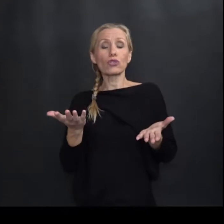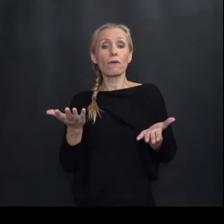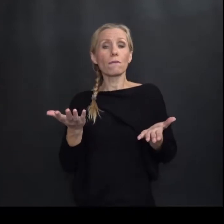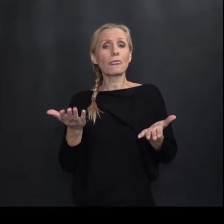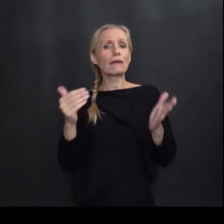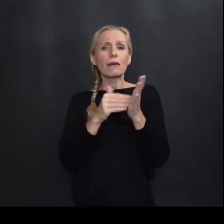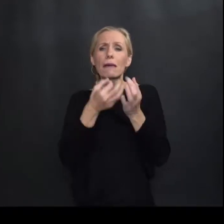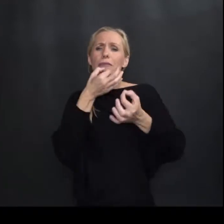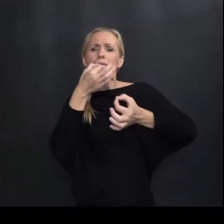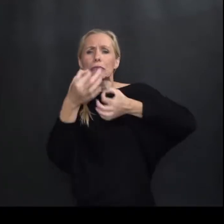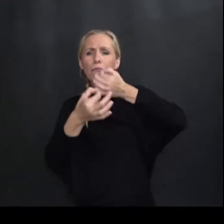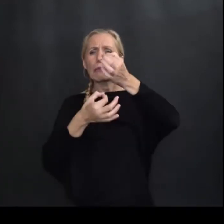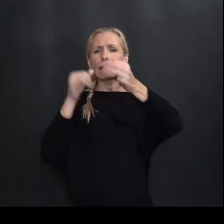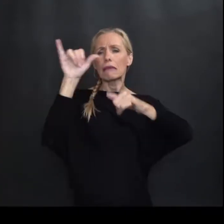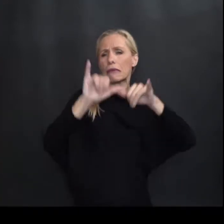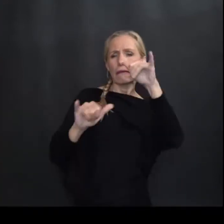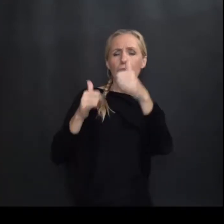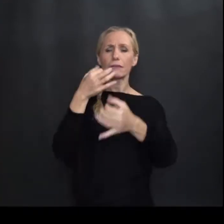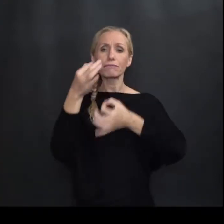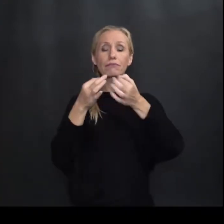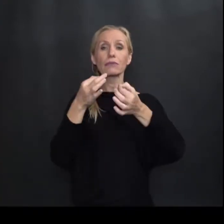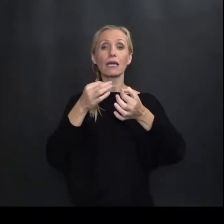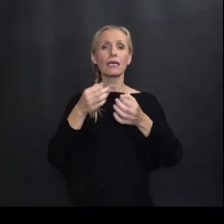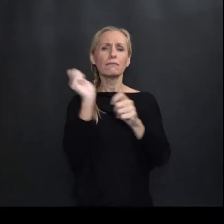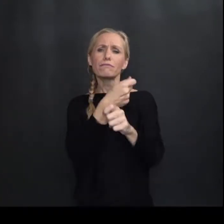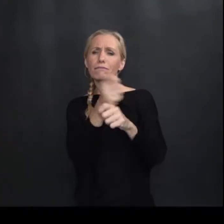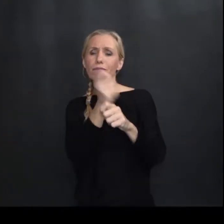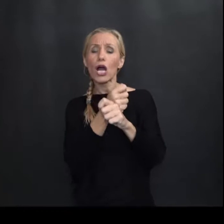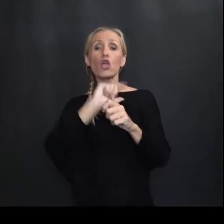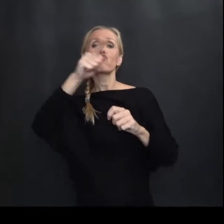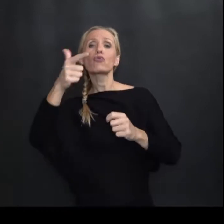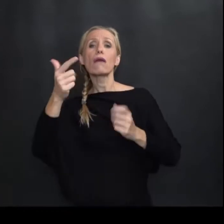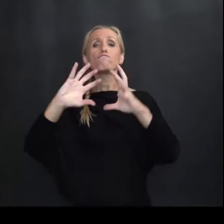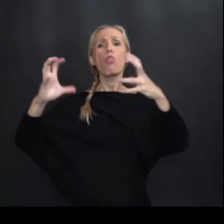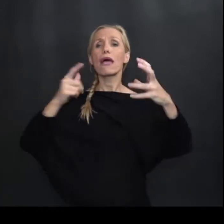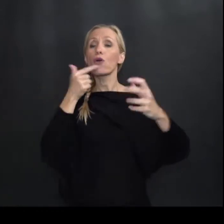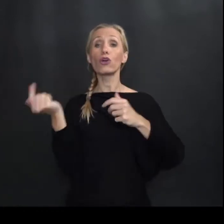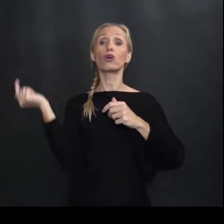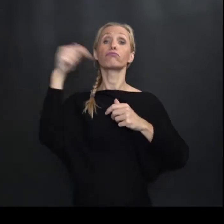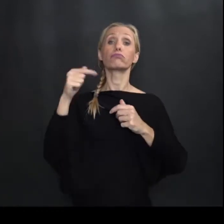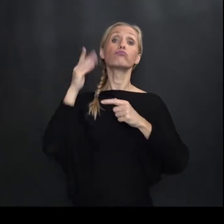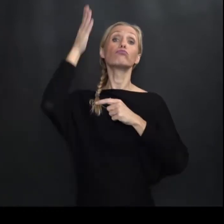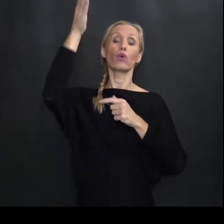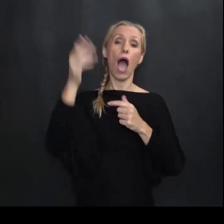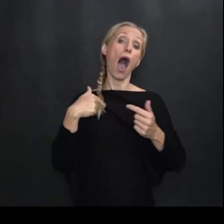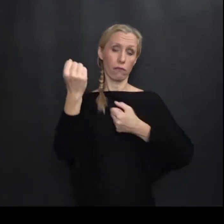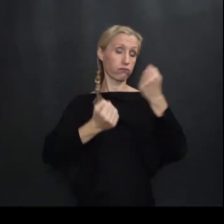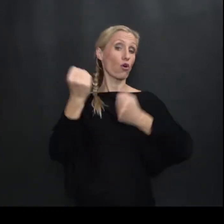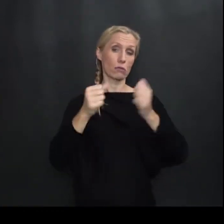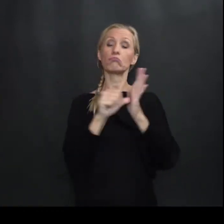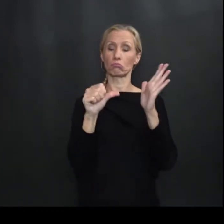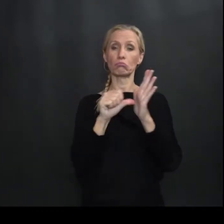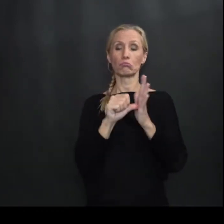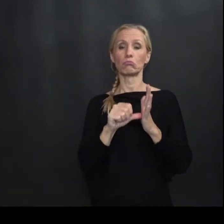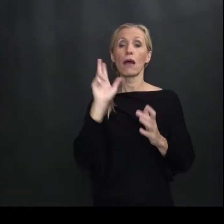Namjenjenja ispitivanju Odnosno doradživanju Drugih modela koji će tek dođe Ali u voznom stanju